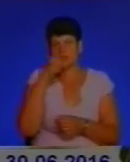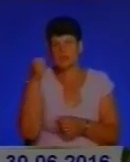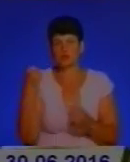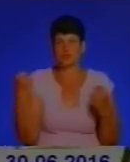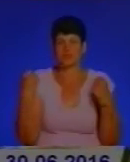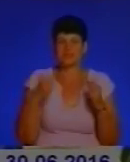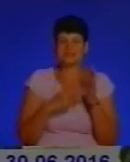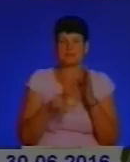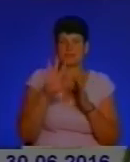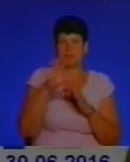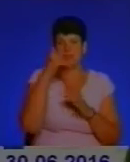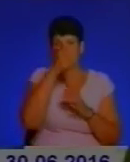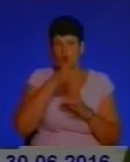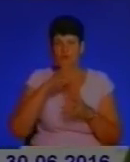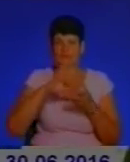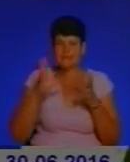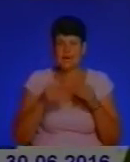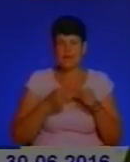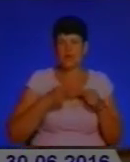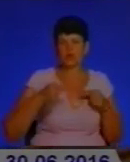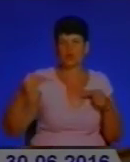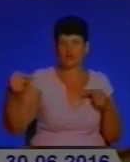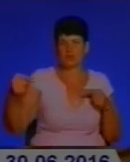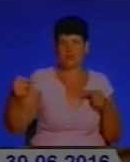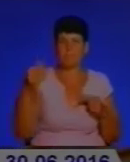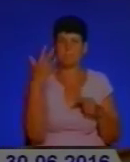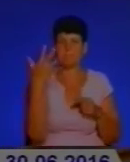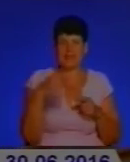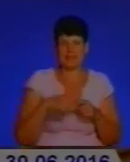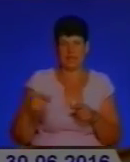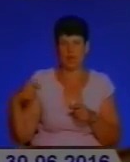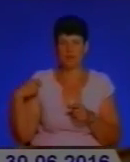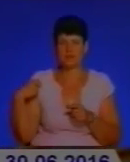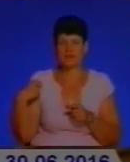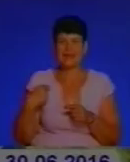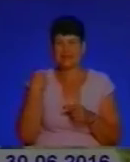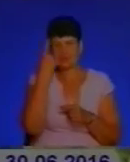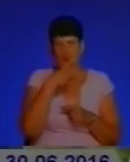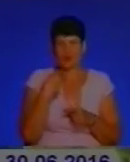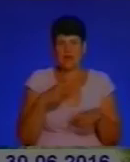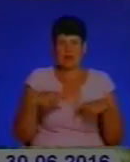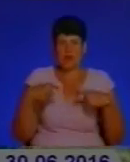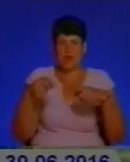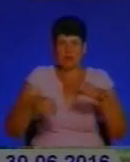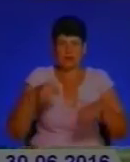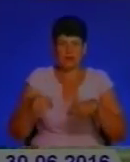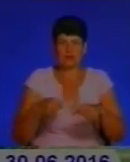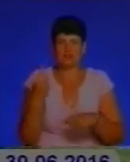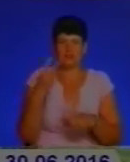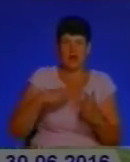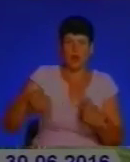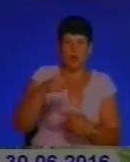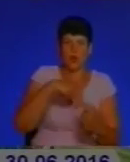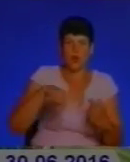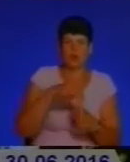75 років. Загальна довжина траси змагань понад 5 кілометрів. Індивідуальна гонка проходила у два кола по дорогах та